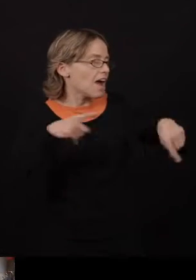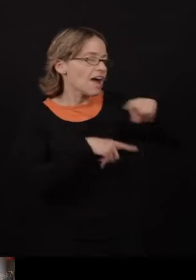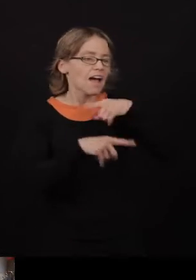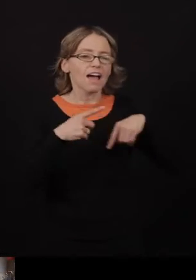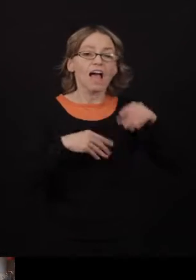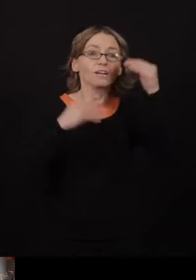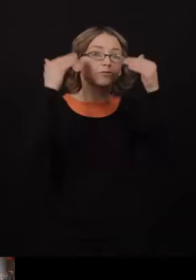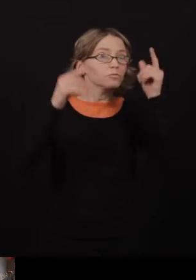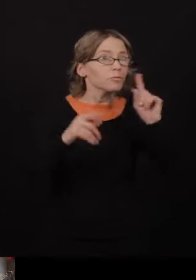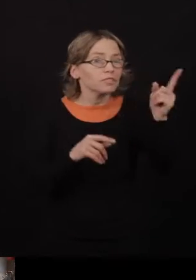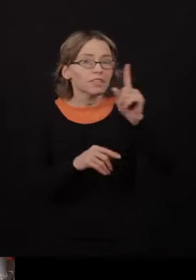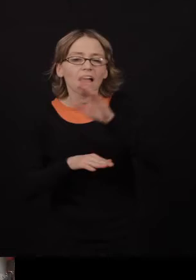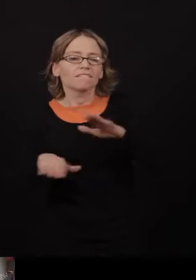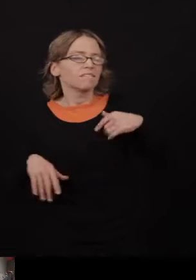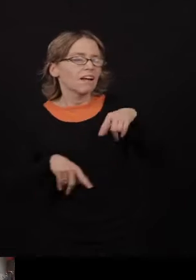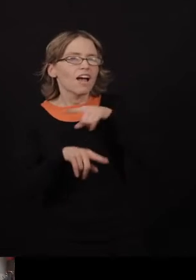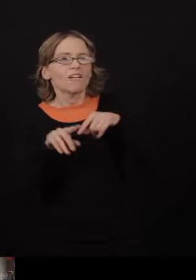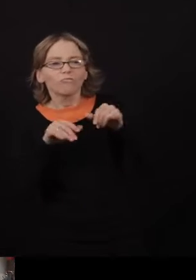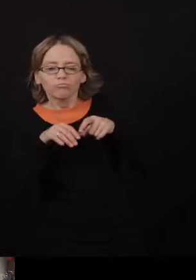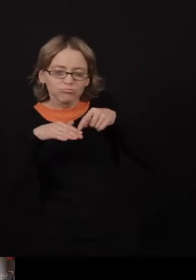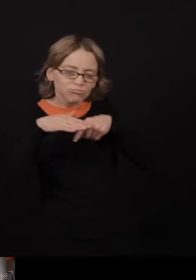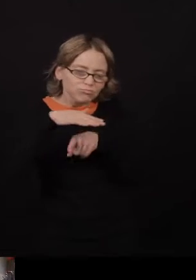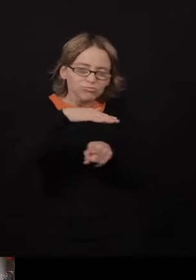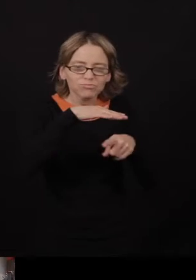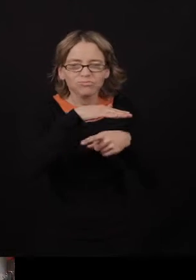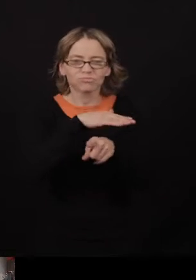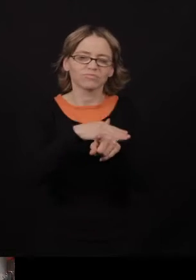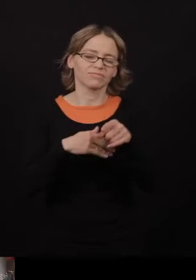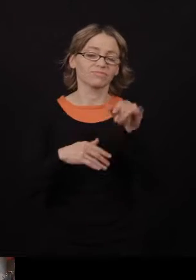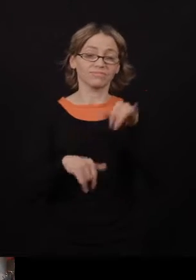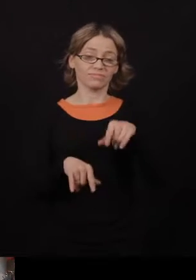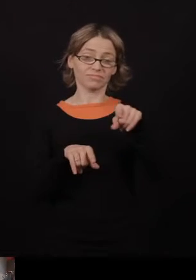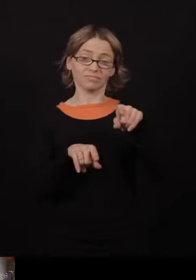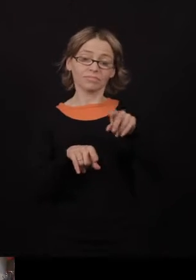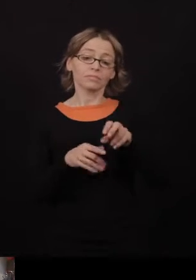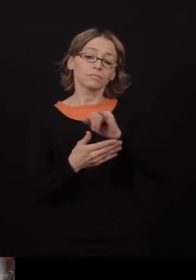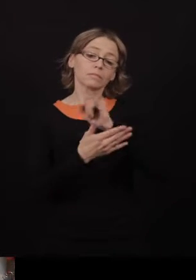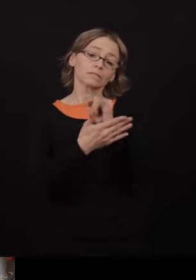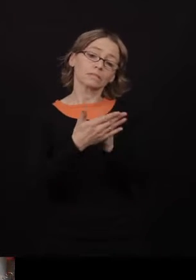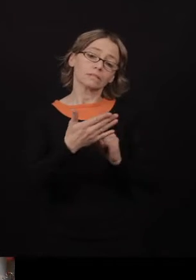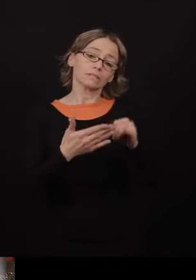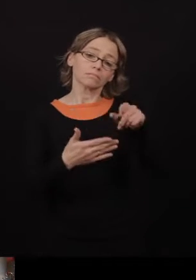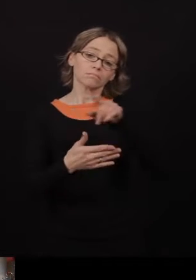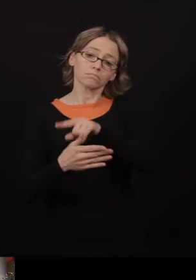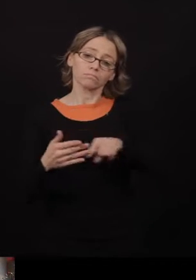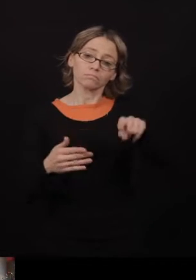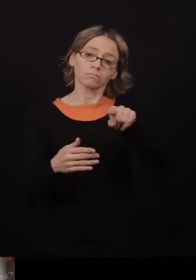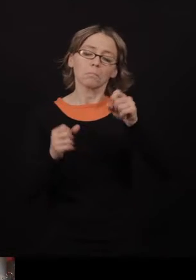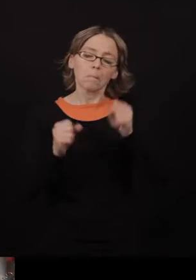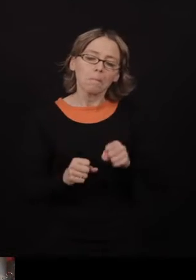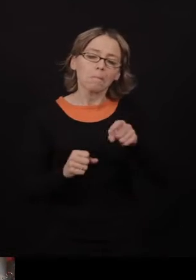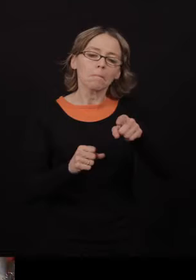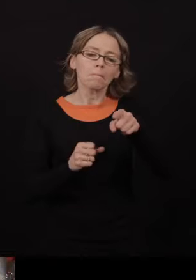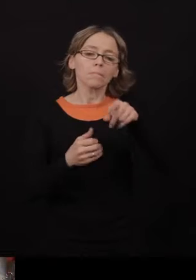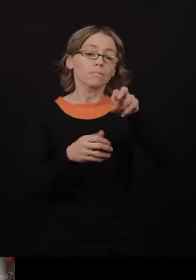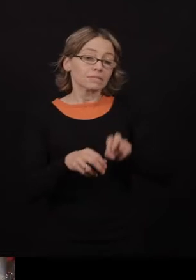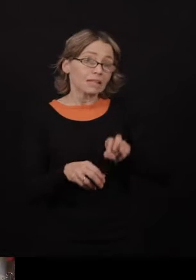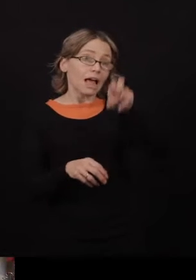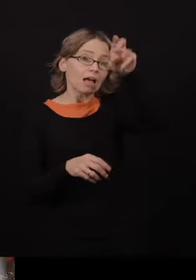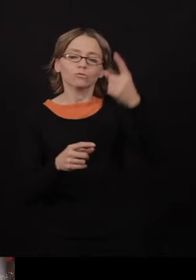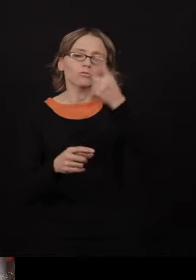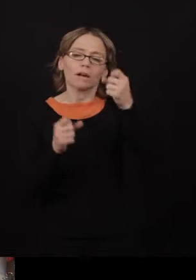y avait beaucoup d'escaliers. C'est donc là que m'est venue l'inspiration pour faire cette pièce.